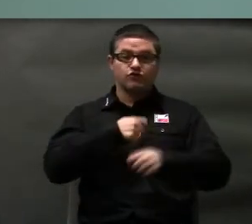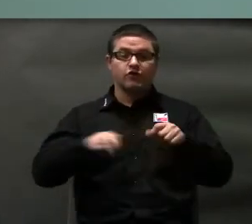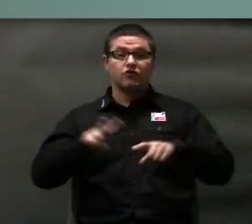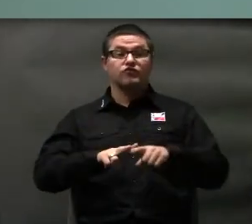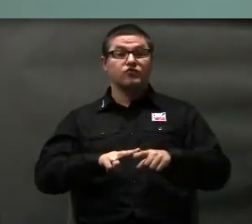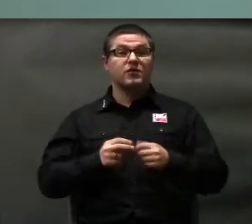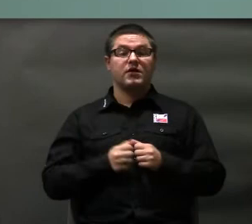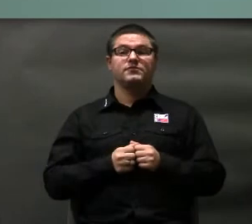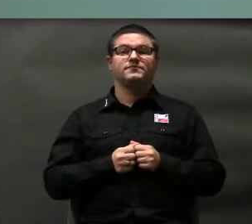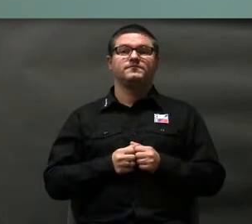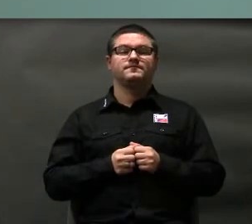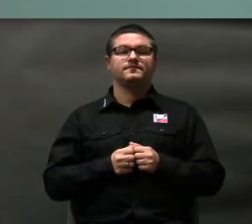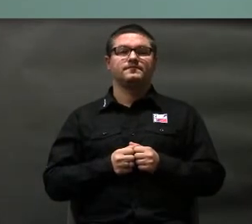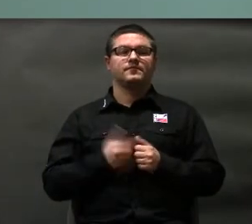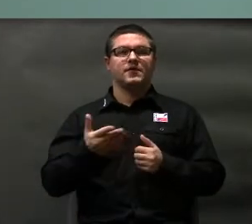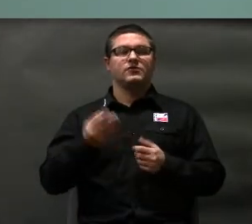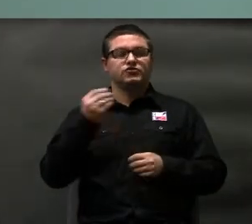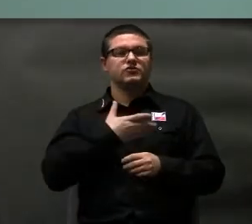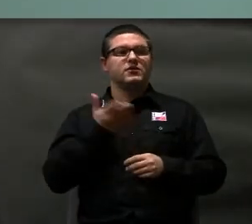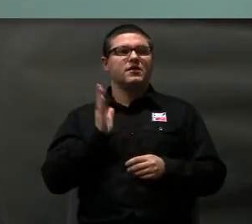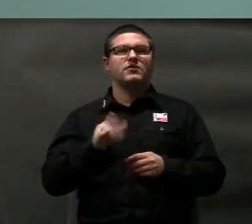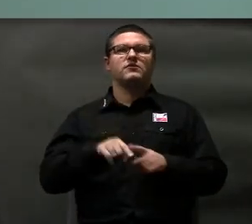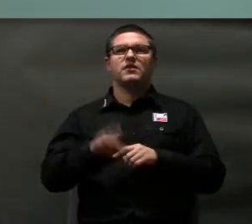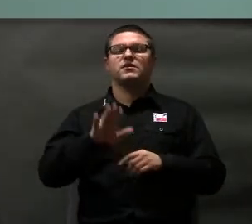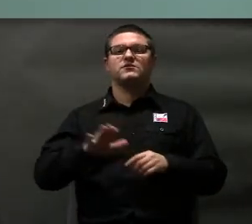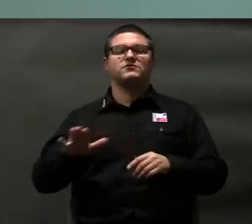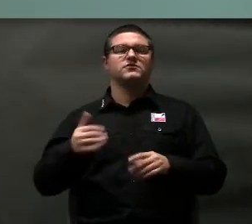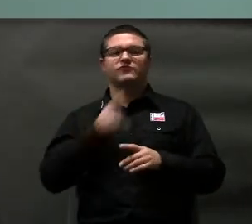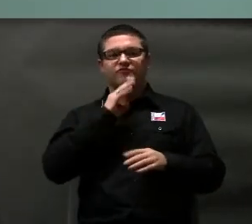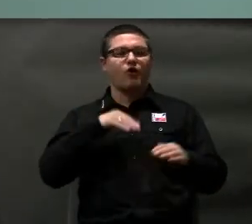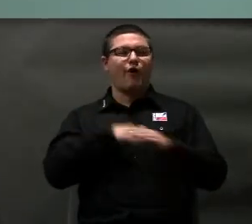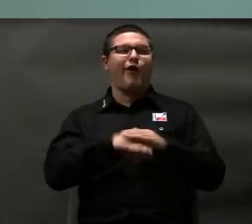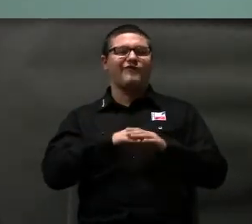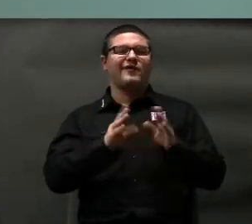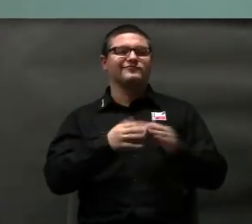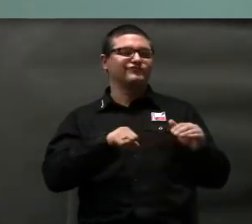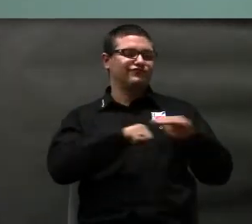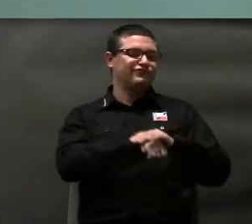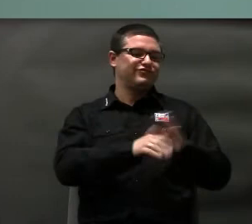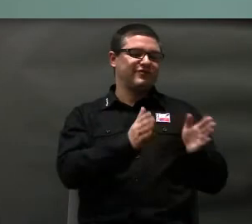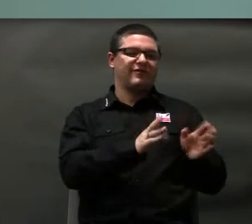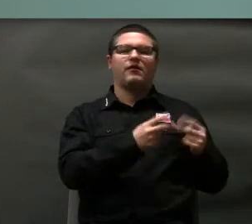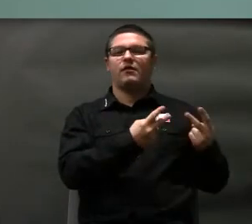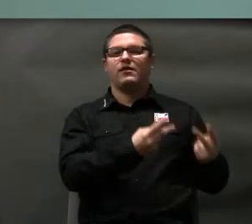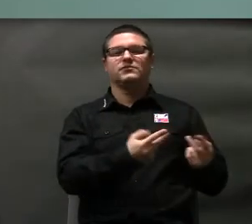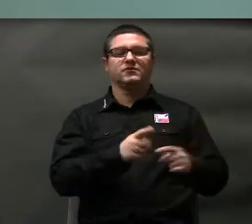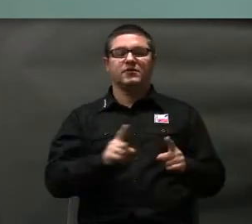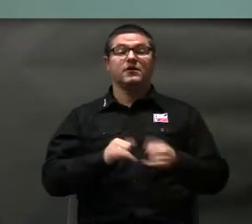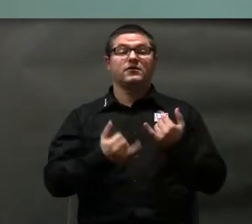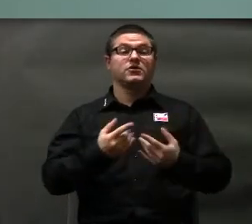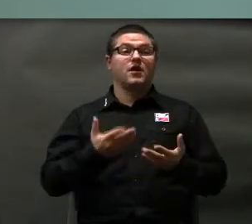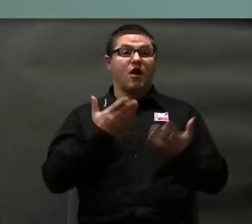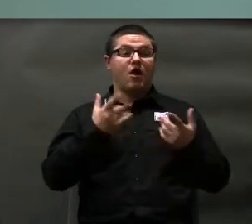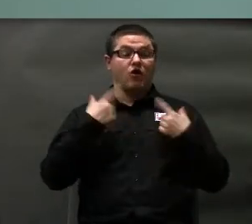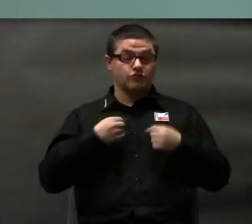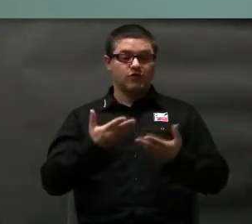spowodują, że te szkoły nie będą dla tych dzieci tylko przechowalnią. Bo jeżeli uczeń nie